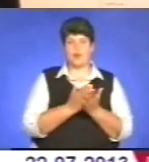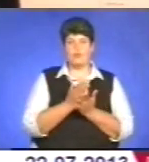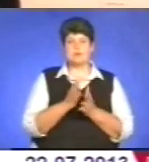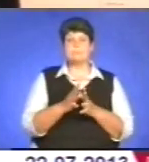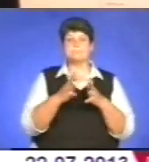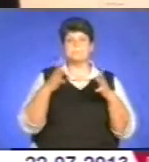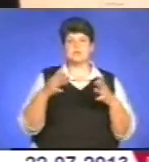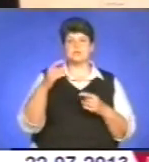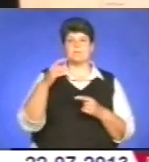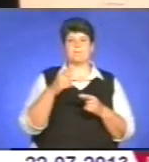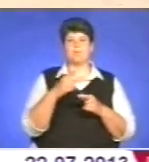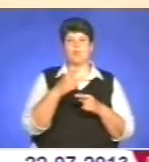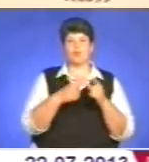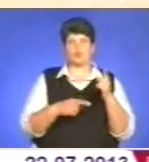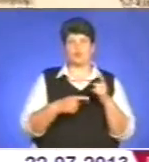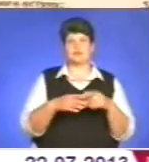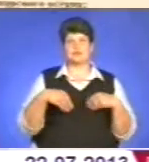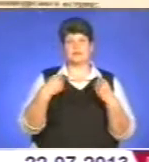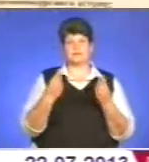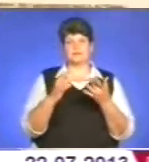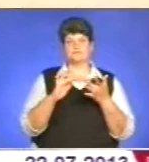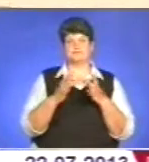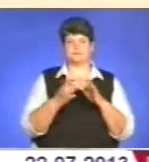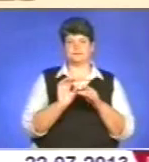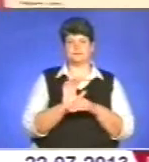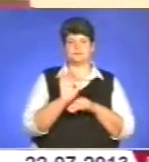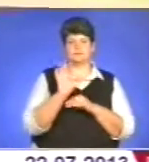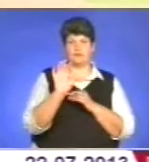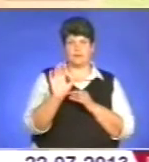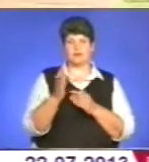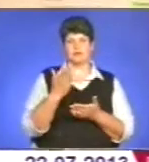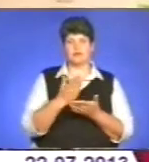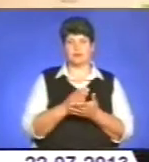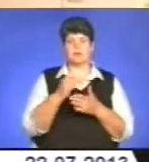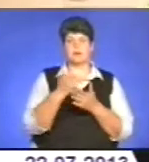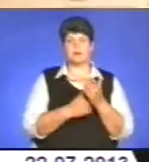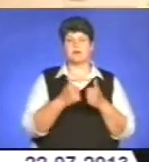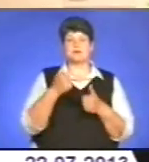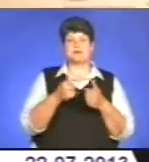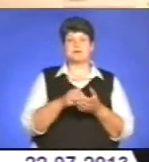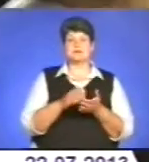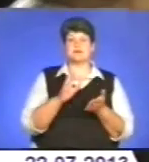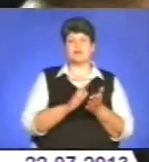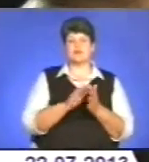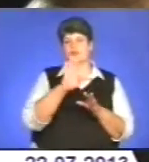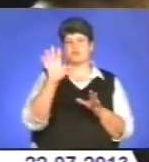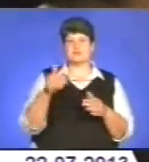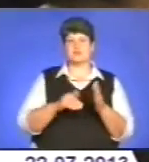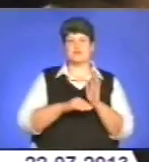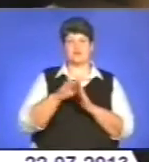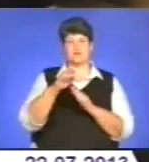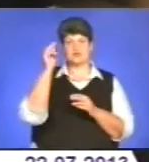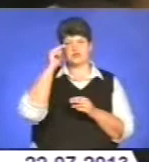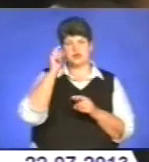абітурієнтів подає документи в онлайні. Наразі працює спеціальна інформаційна програма «Конкурс». У ній зареєстровані усі вищі навчальні заклади